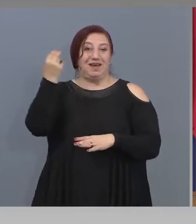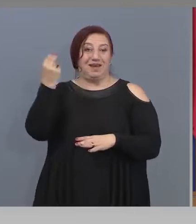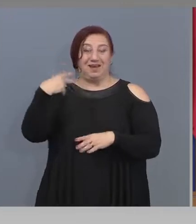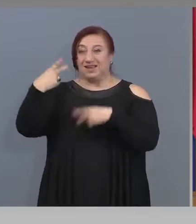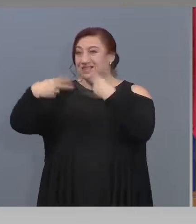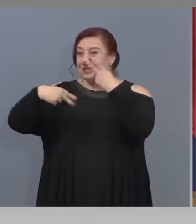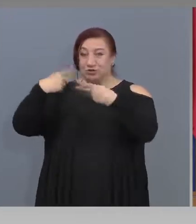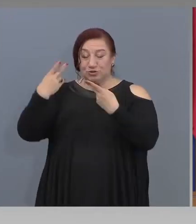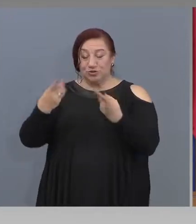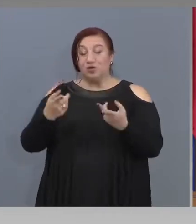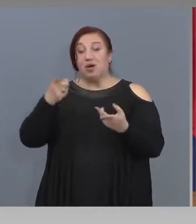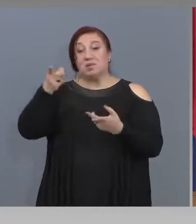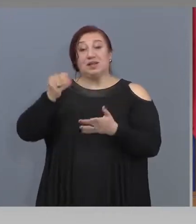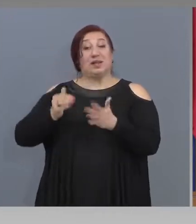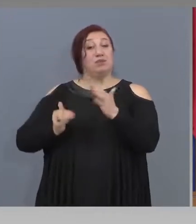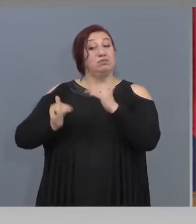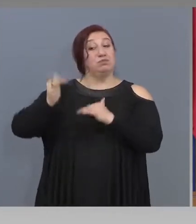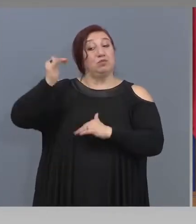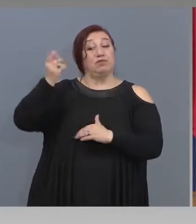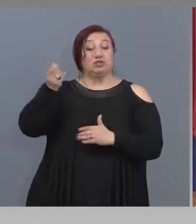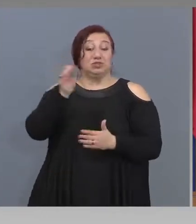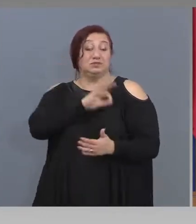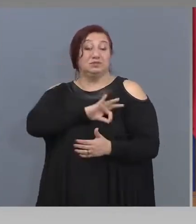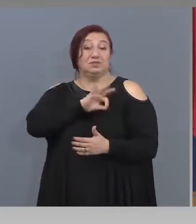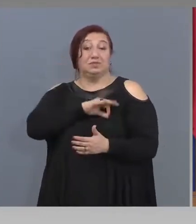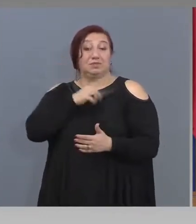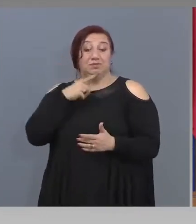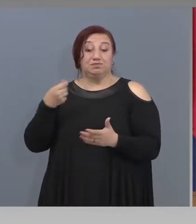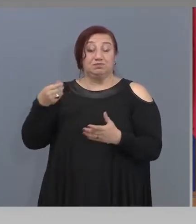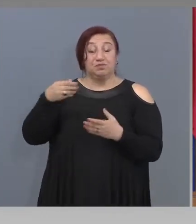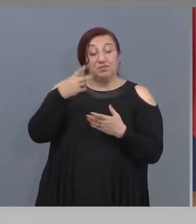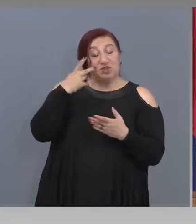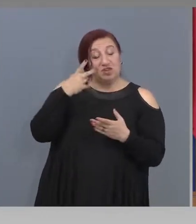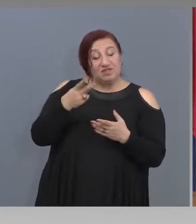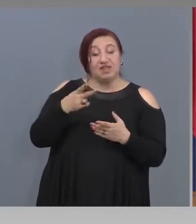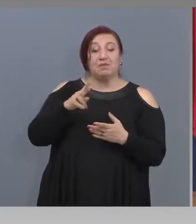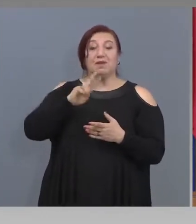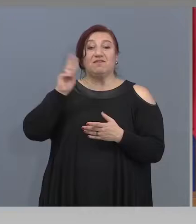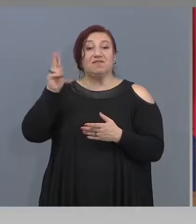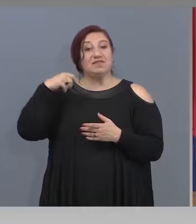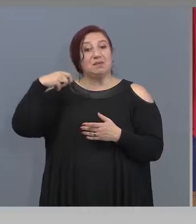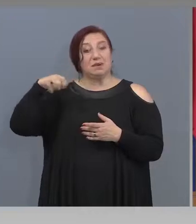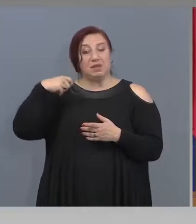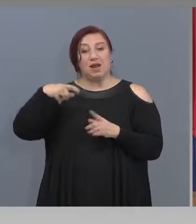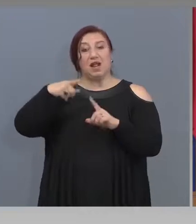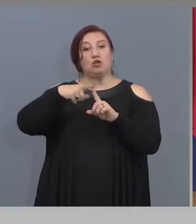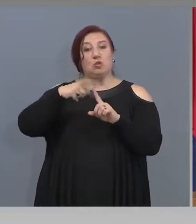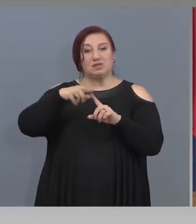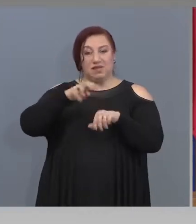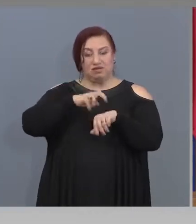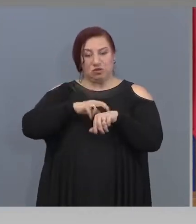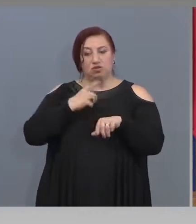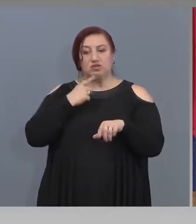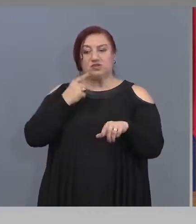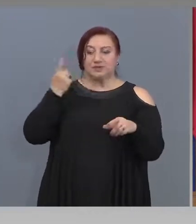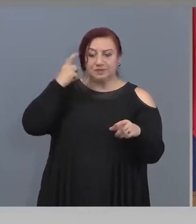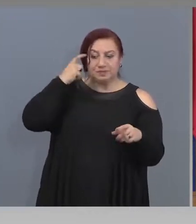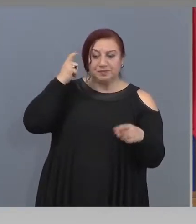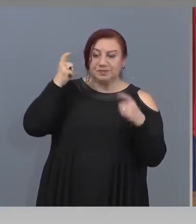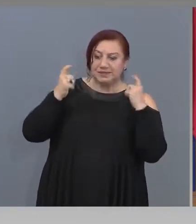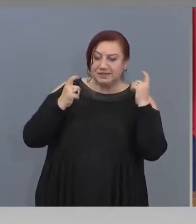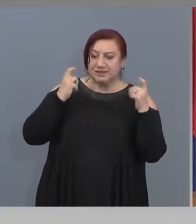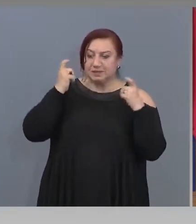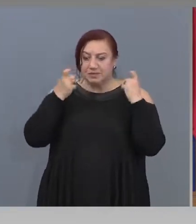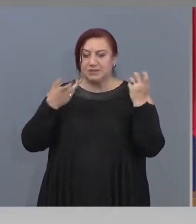приходи и с вице-премьерто Мислав Дончев работим да бъдат подкрепени